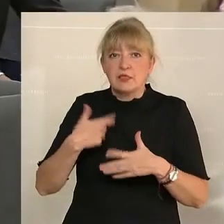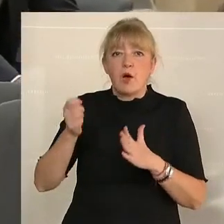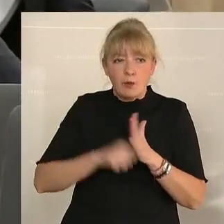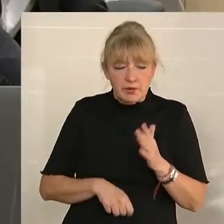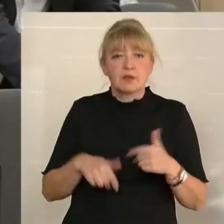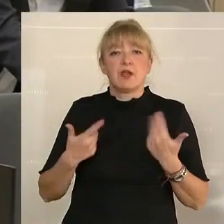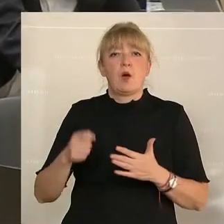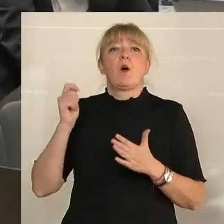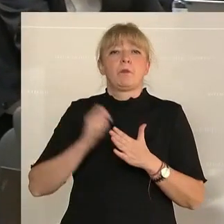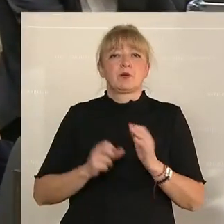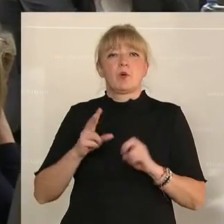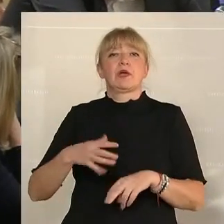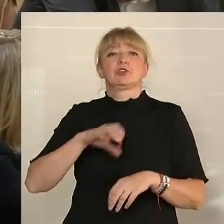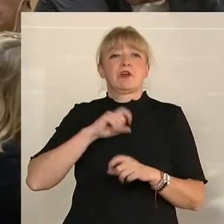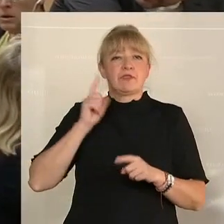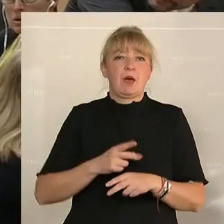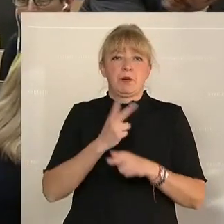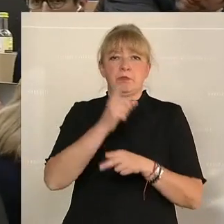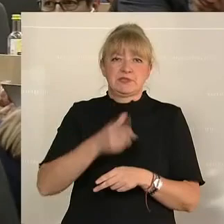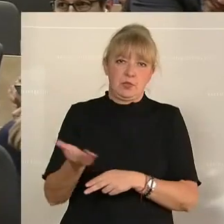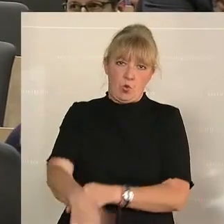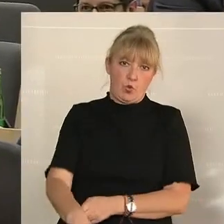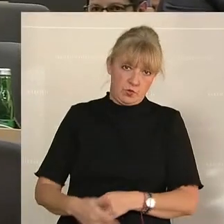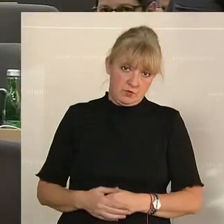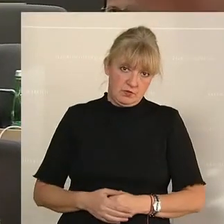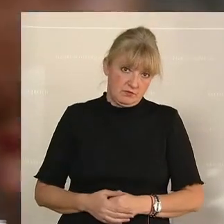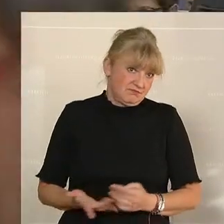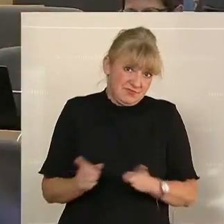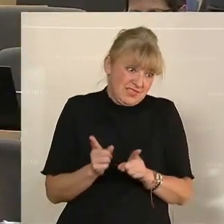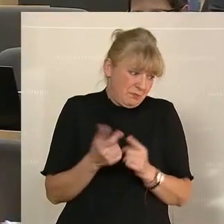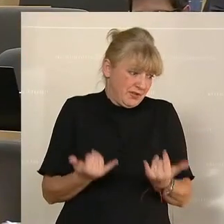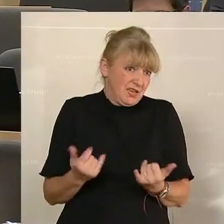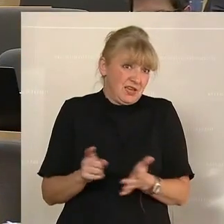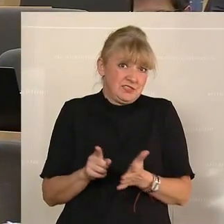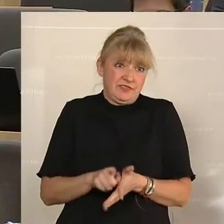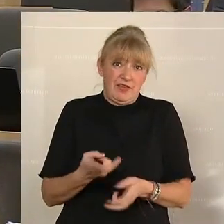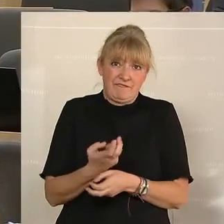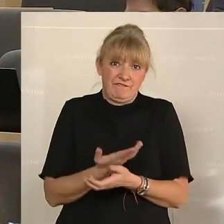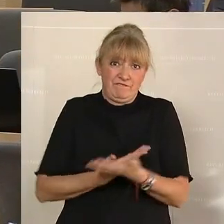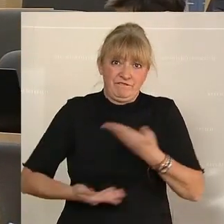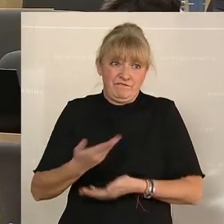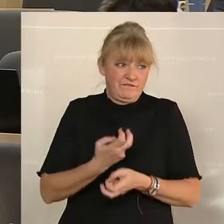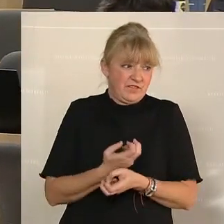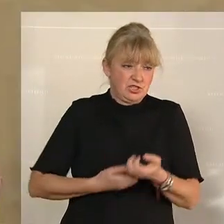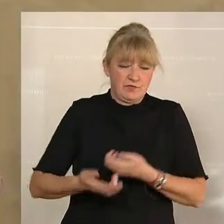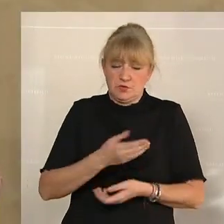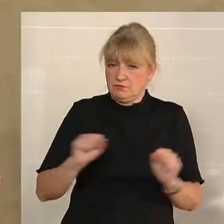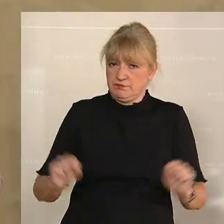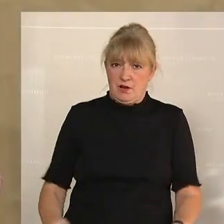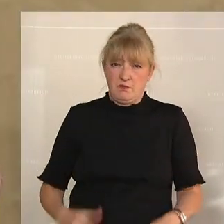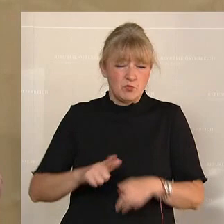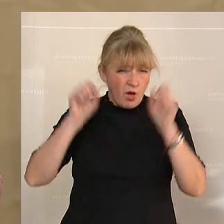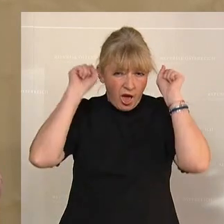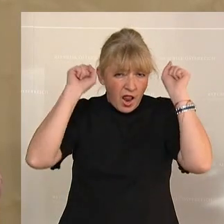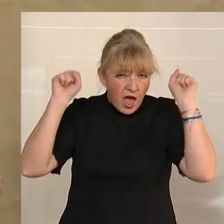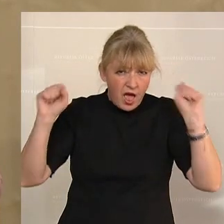und dann ist vielleicht die Operation gelungen, aber der Patient tot. Und genau das passiert jetzt mit der heimischen Wirtschaft. Und da müssen ja die Alarmglocken